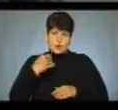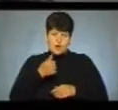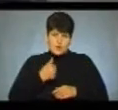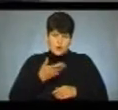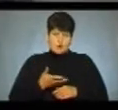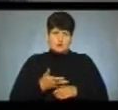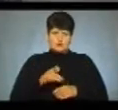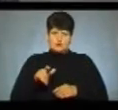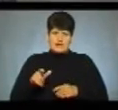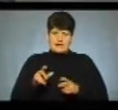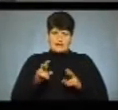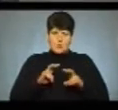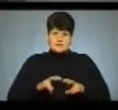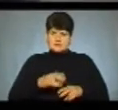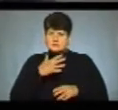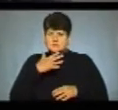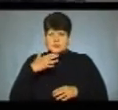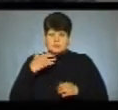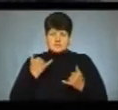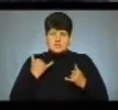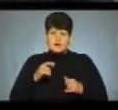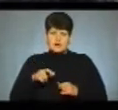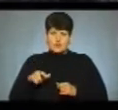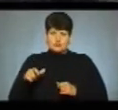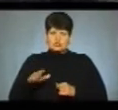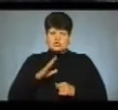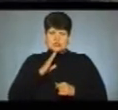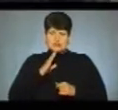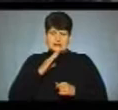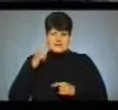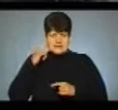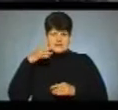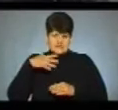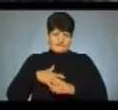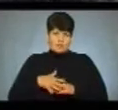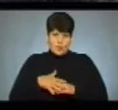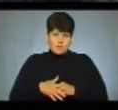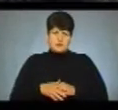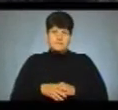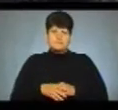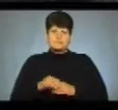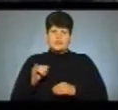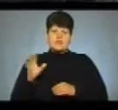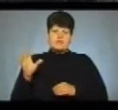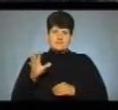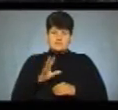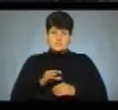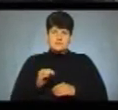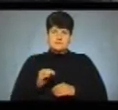Людей на обстеження дуже багато, тому що зараз люди і жінки свідомі, але всі